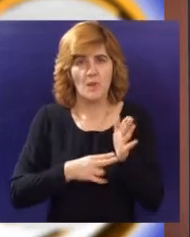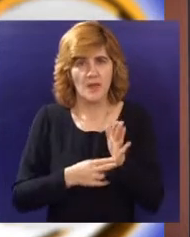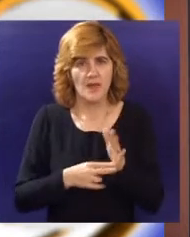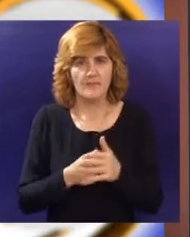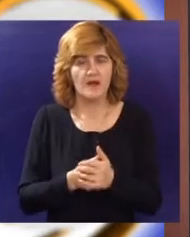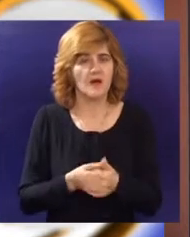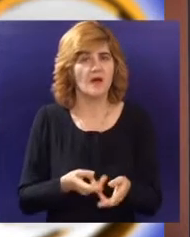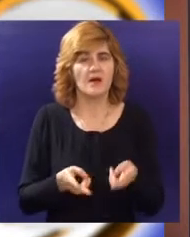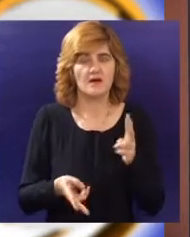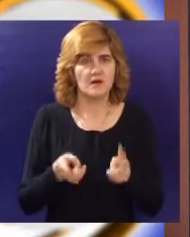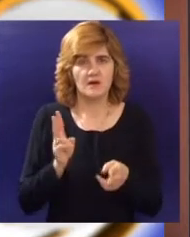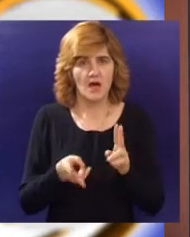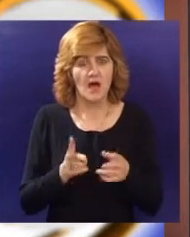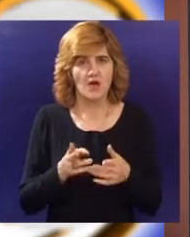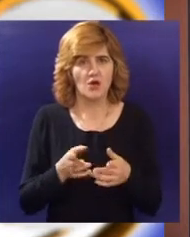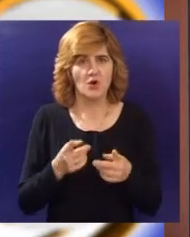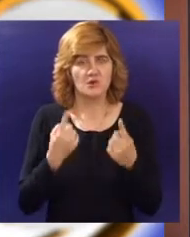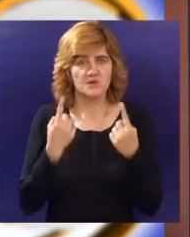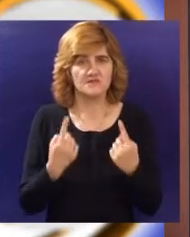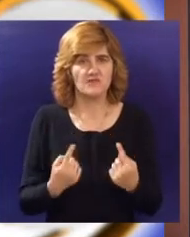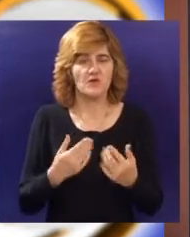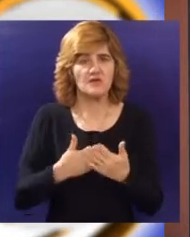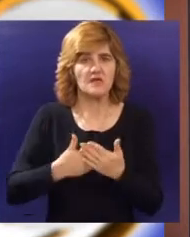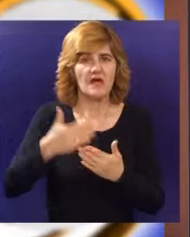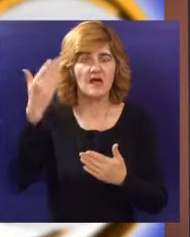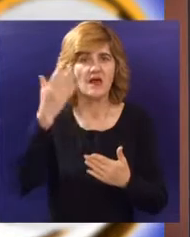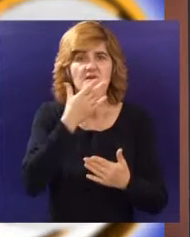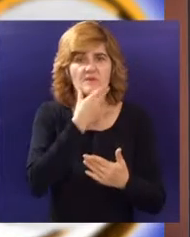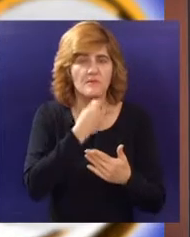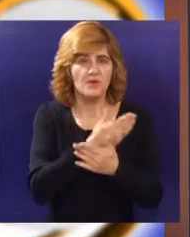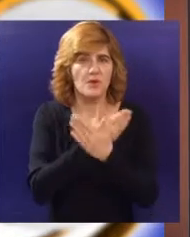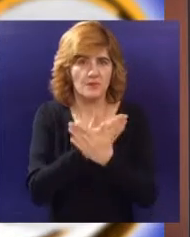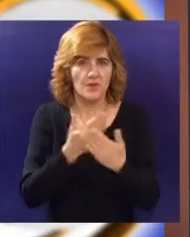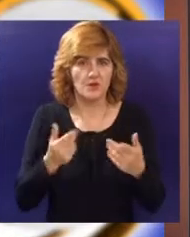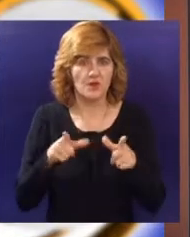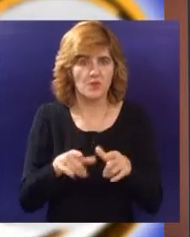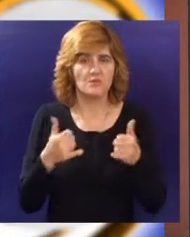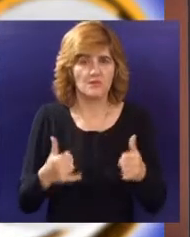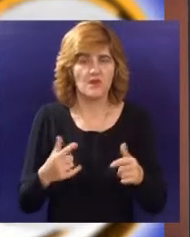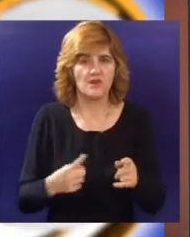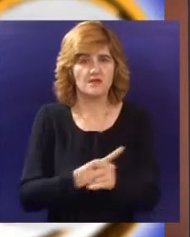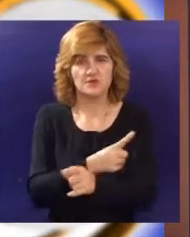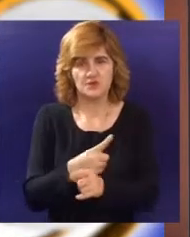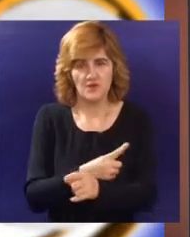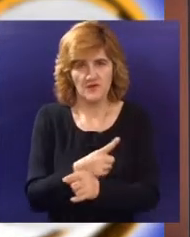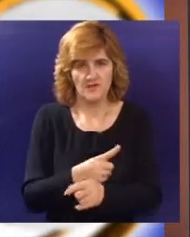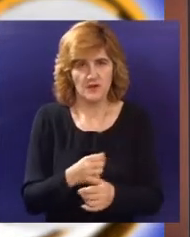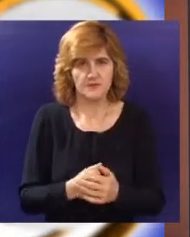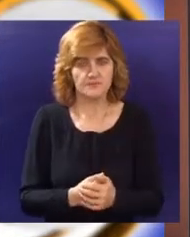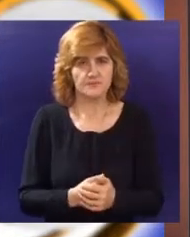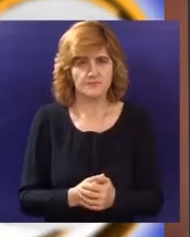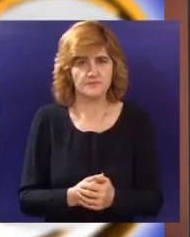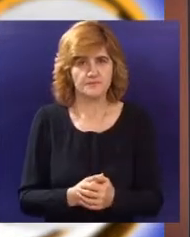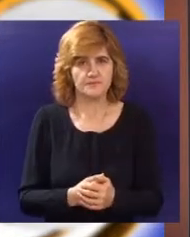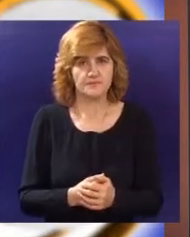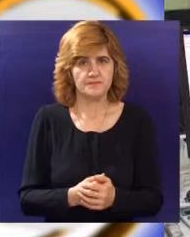i na koji način stvoriti grad po meri čoveka u ovom vremenu takvom kakvom mjestu, u vremenu u kojem